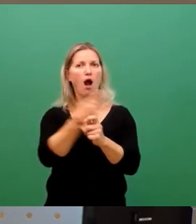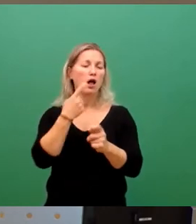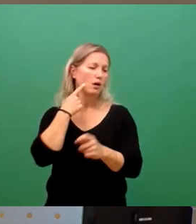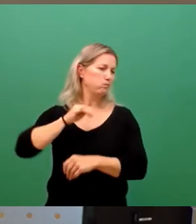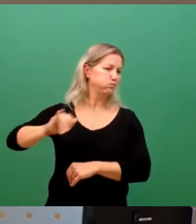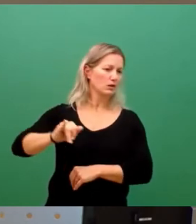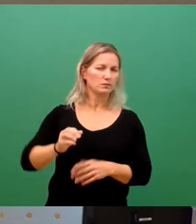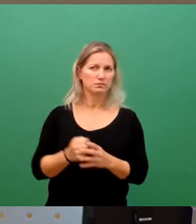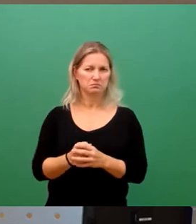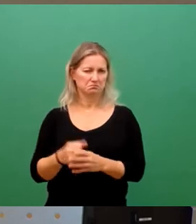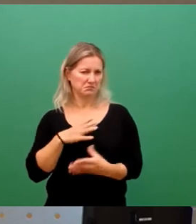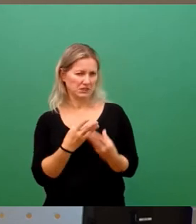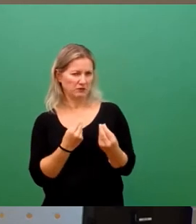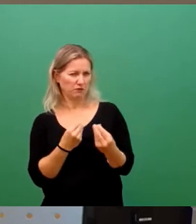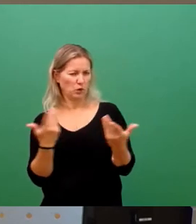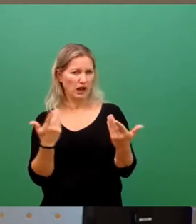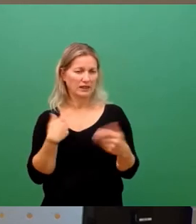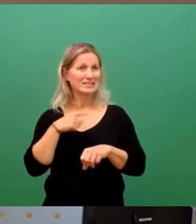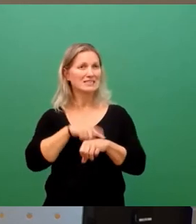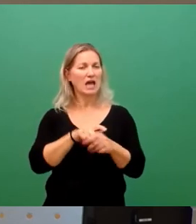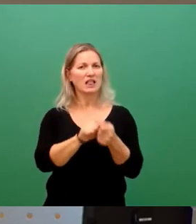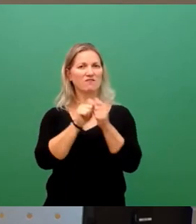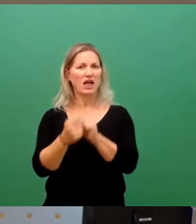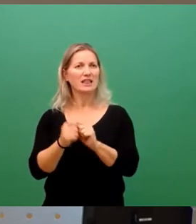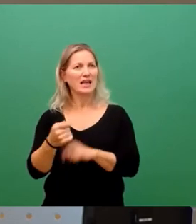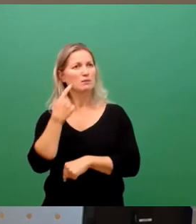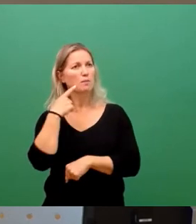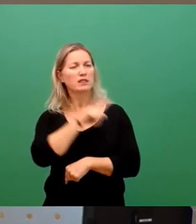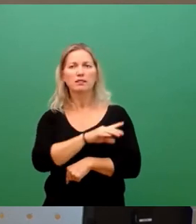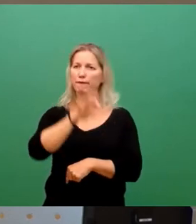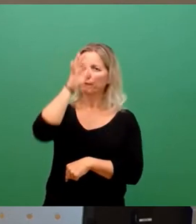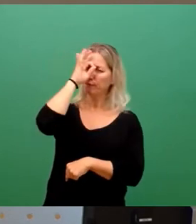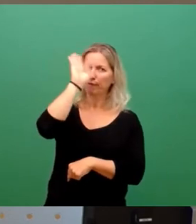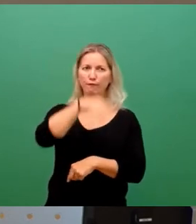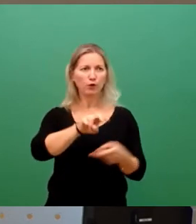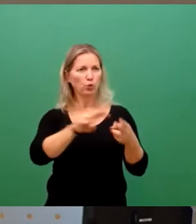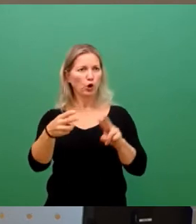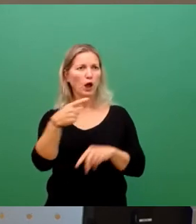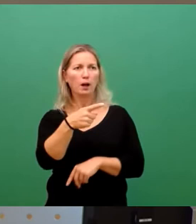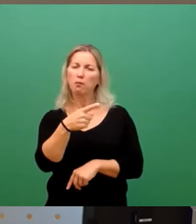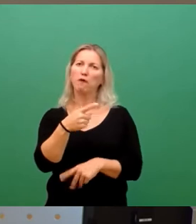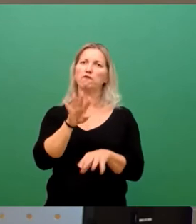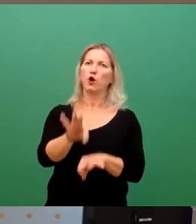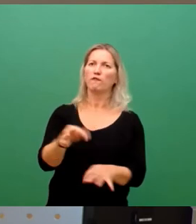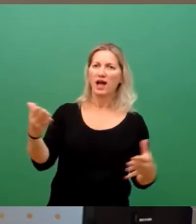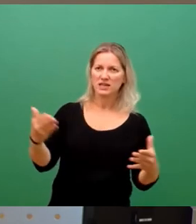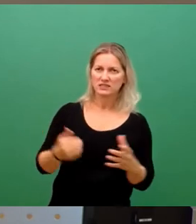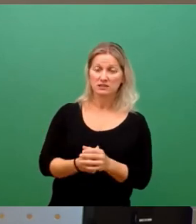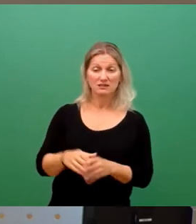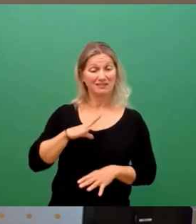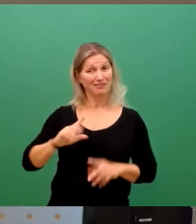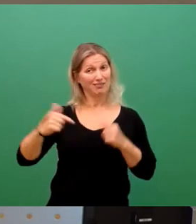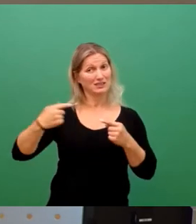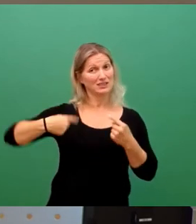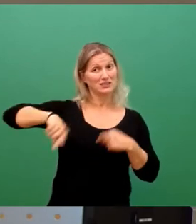den Eindruck, die Zeitenwende ist im Tal der Ahnungslosen noch nicht angekommen. Wir Dissidenten wissen, viele Bürgerinnen und